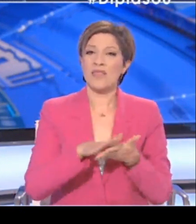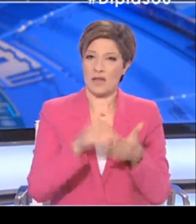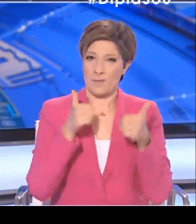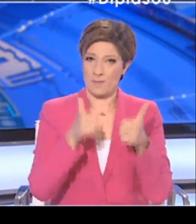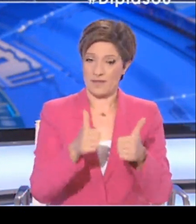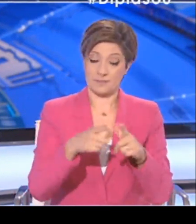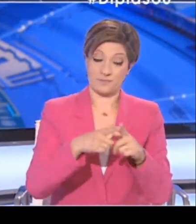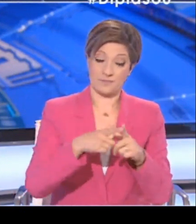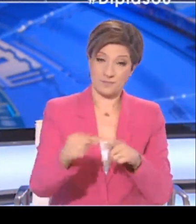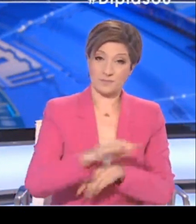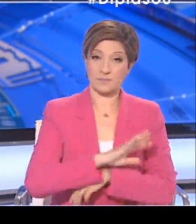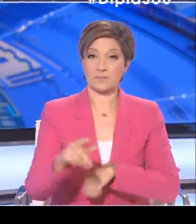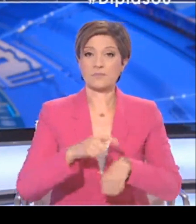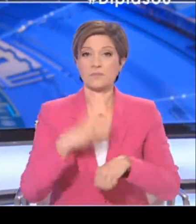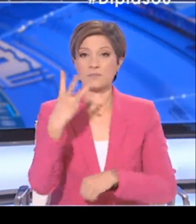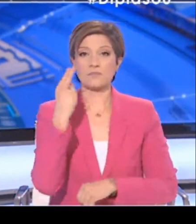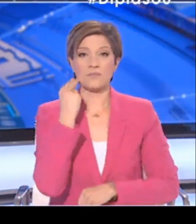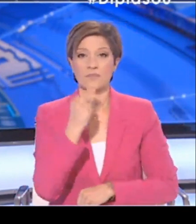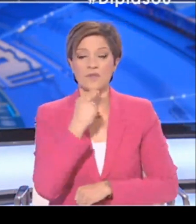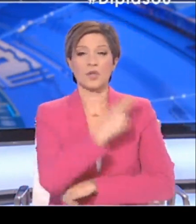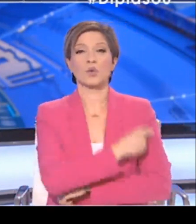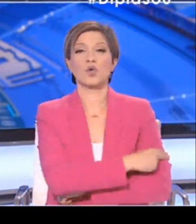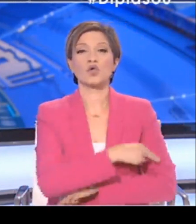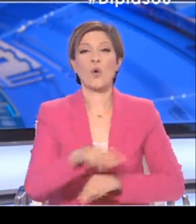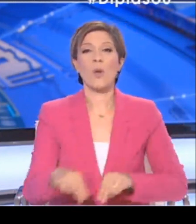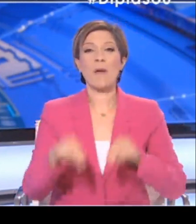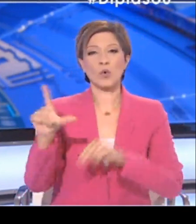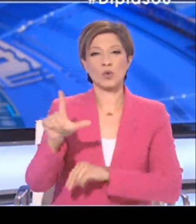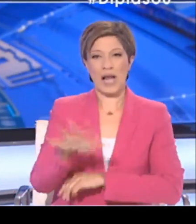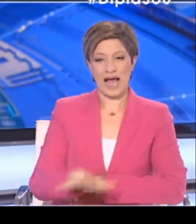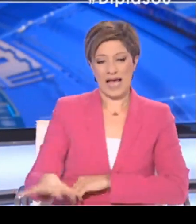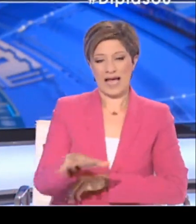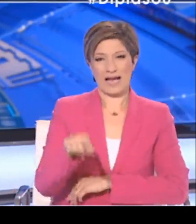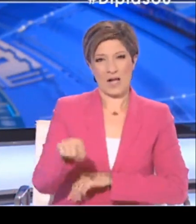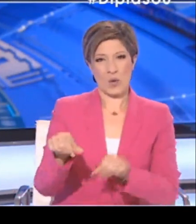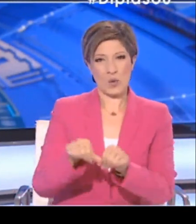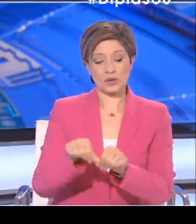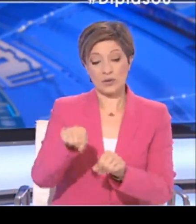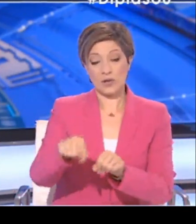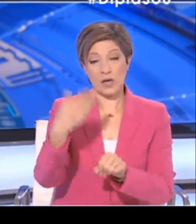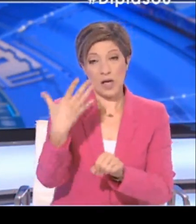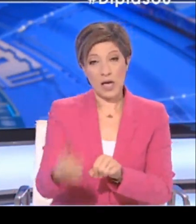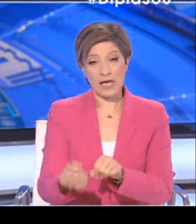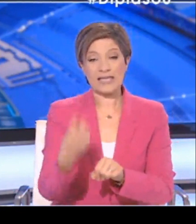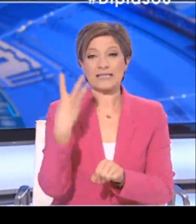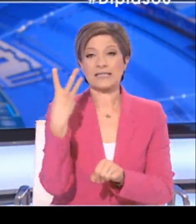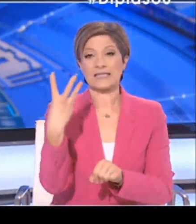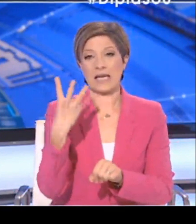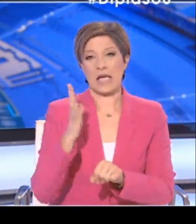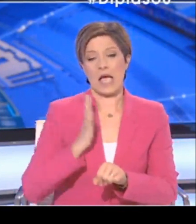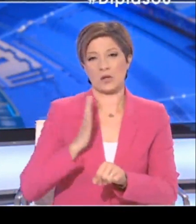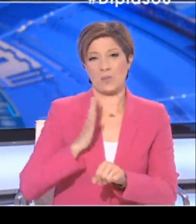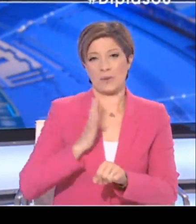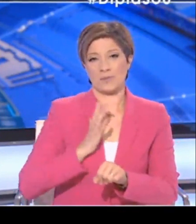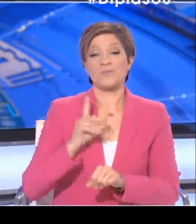Κύπρο, μέχρι τις 3 το απόγευμα, στο Γενικό Νοσοκομείο Αμοχώστου, το Νοσοκομείο Αναφοράς, νοσηλεύονται τρία άτομα.